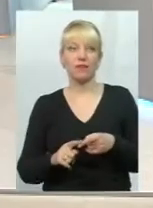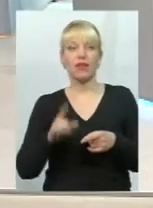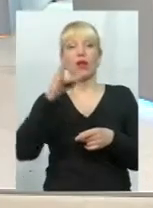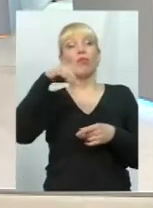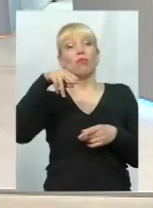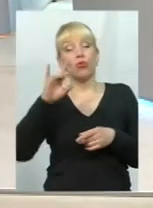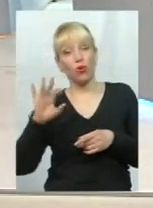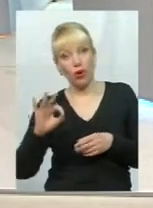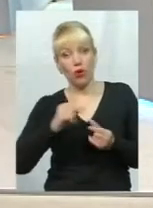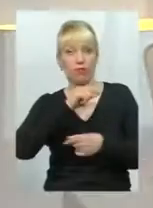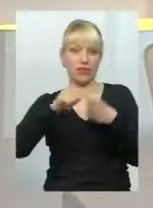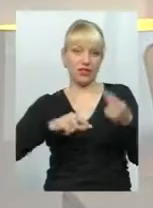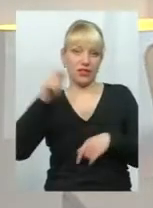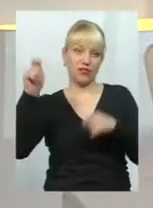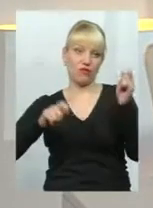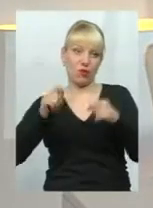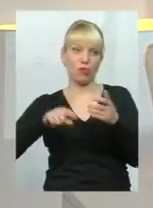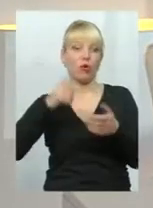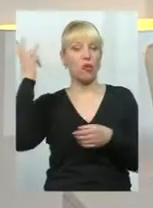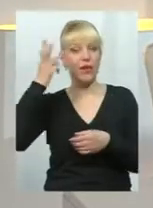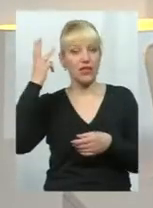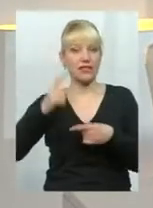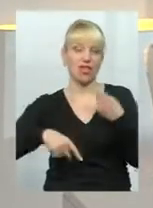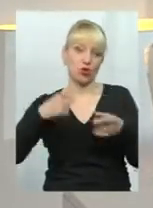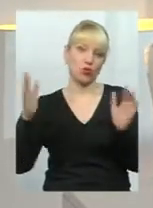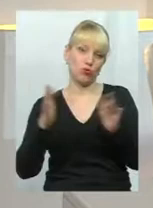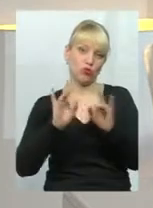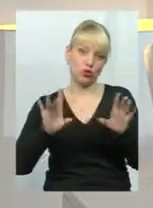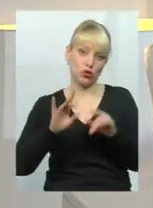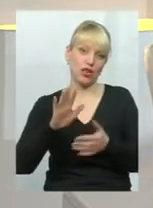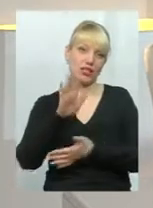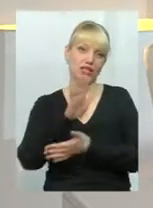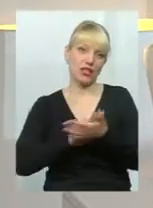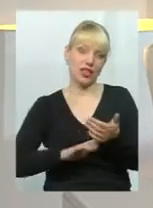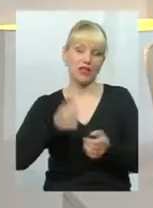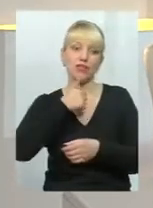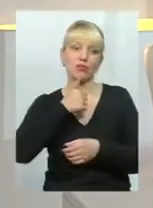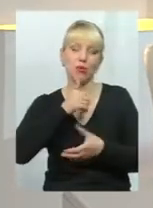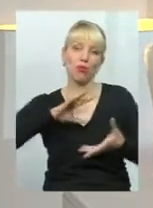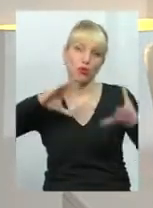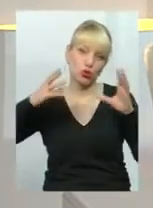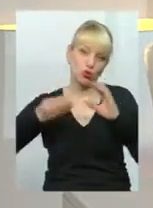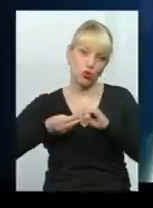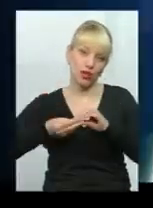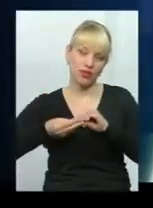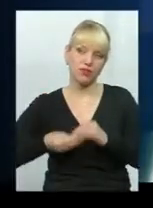бізнес-форум у Хмельницькому в наступному сюжеті і далі спробуємо підсумувати.